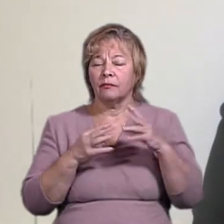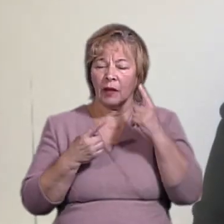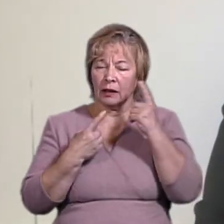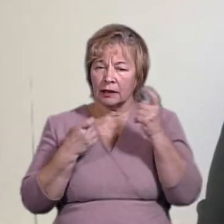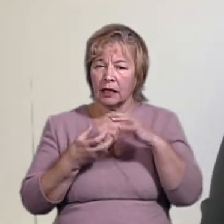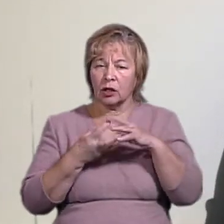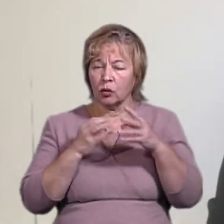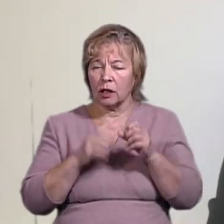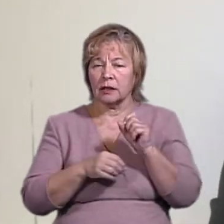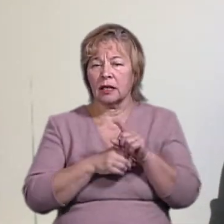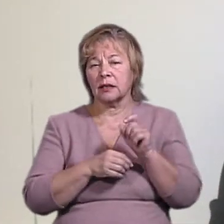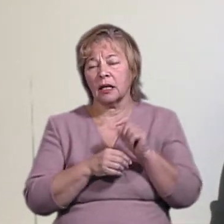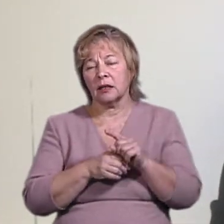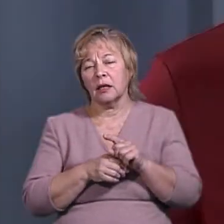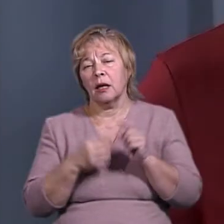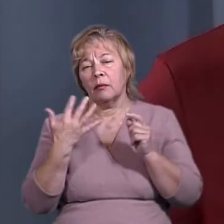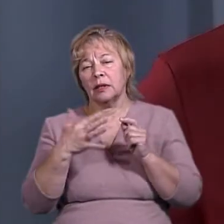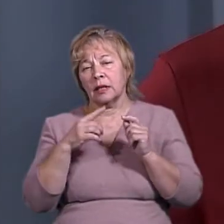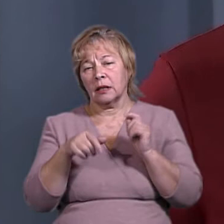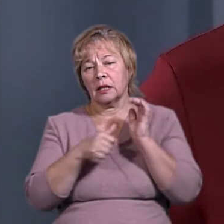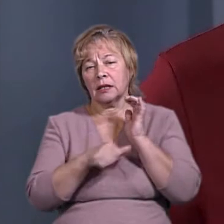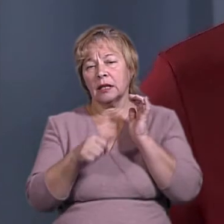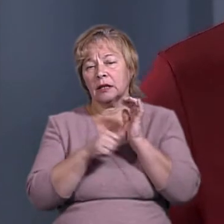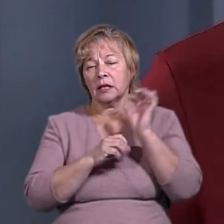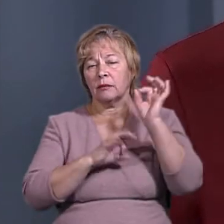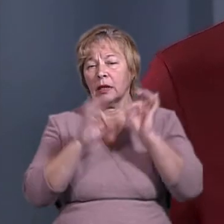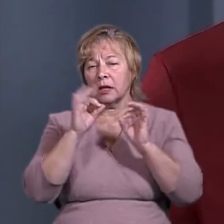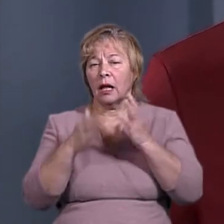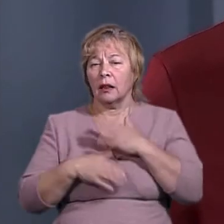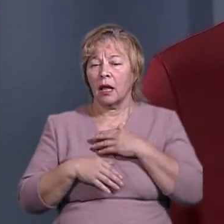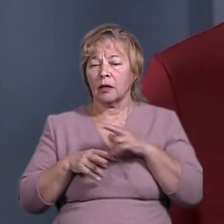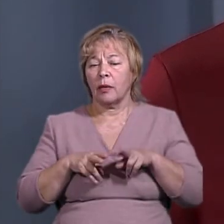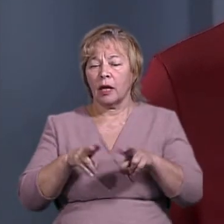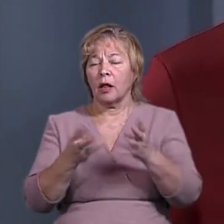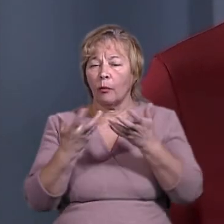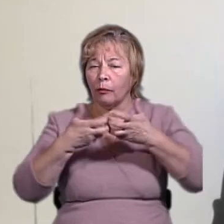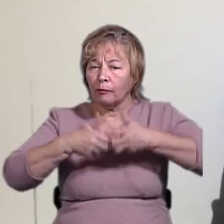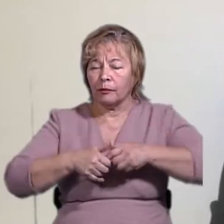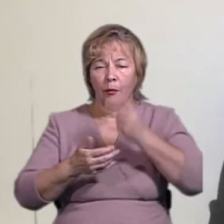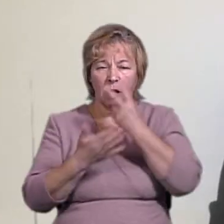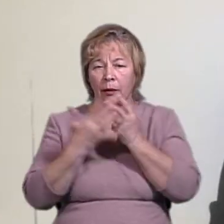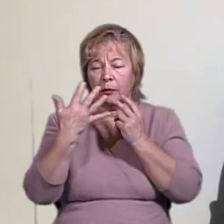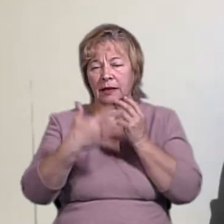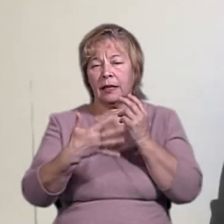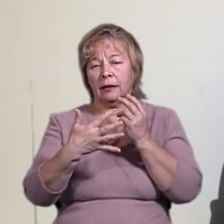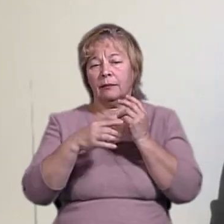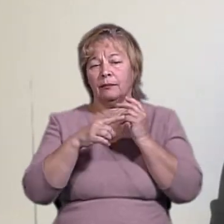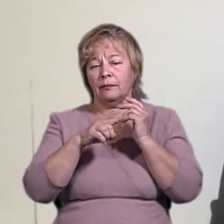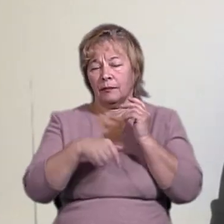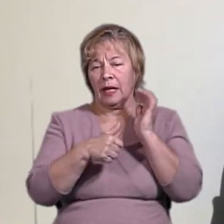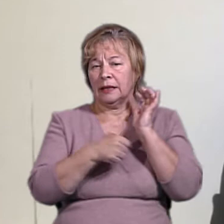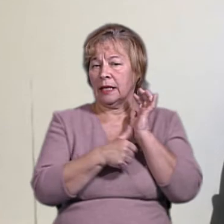зазначені вами 50,66. Наш паралельний підракунок голосів показав 50,06.